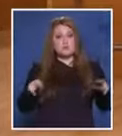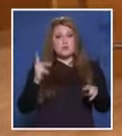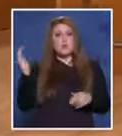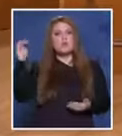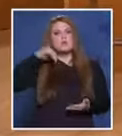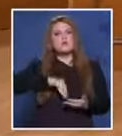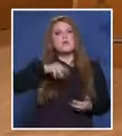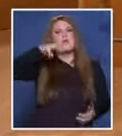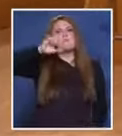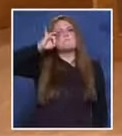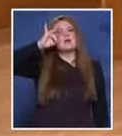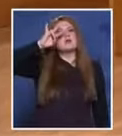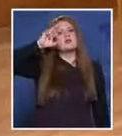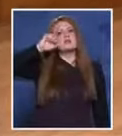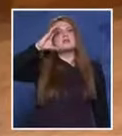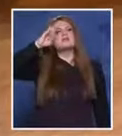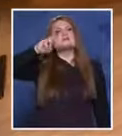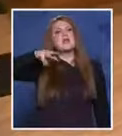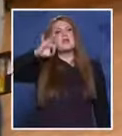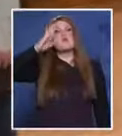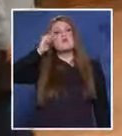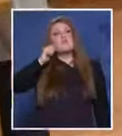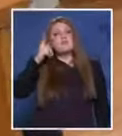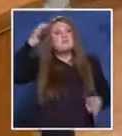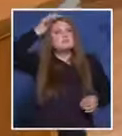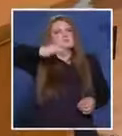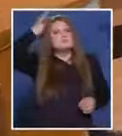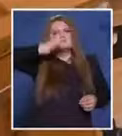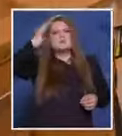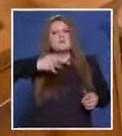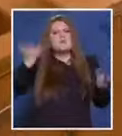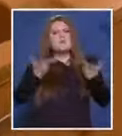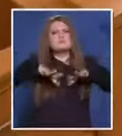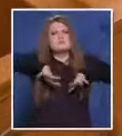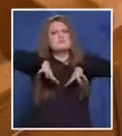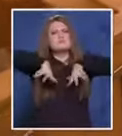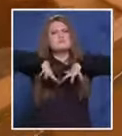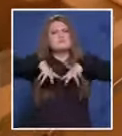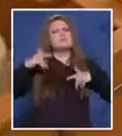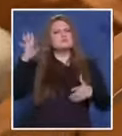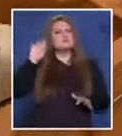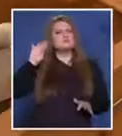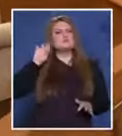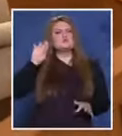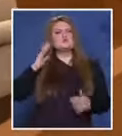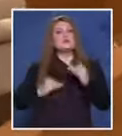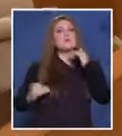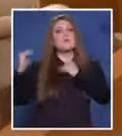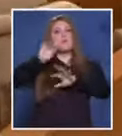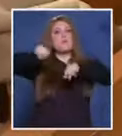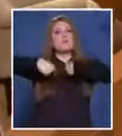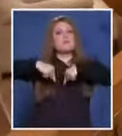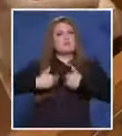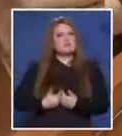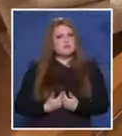тази Марина Семова, която почнаха да зачистиха просто набезите на кражби. И така се